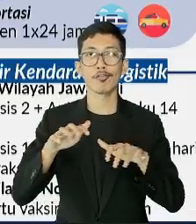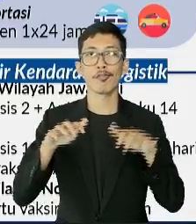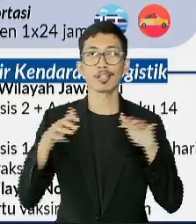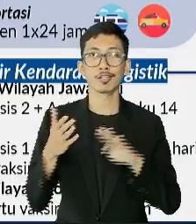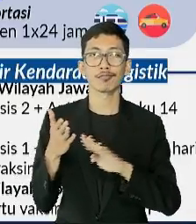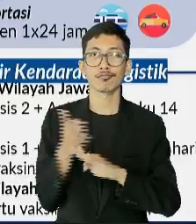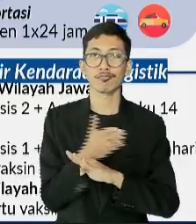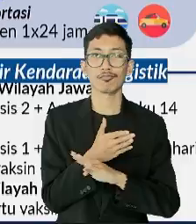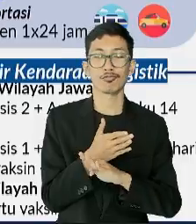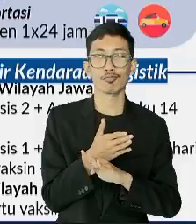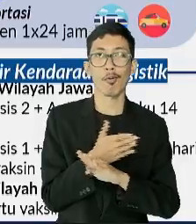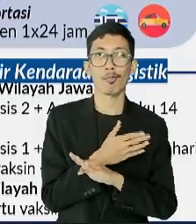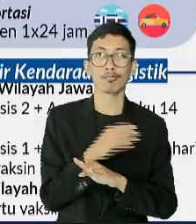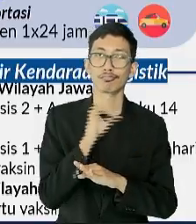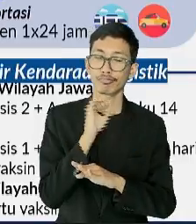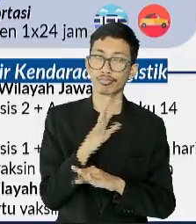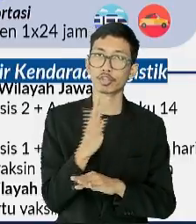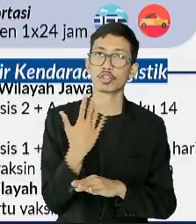sebelumnya pada hari ini.